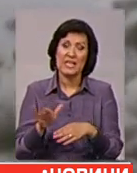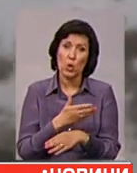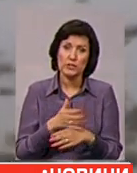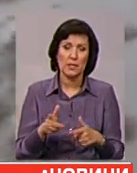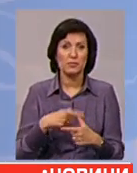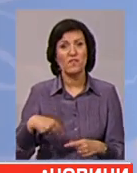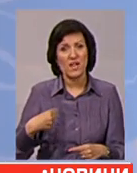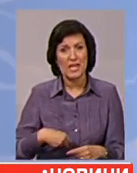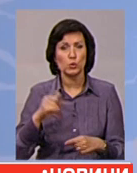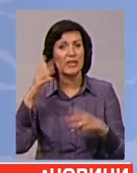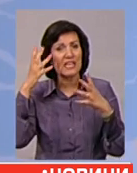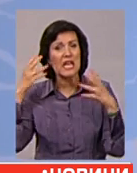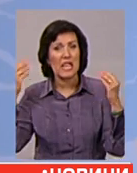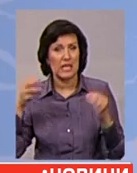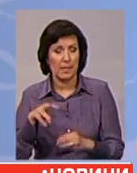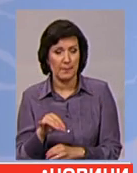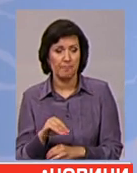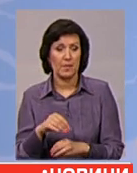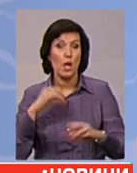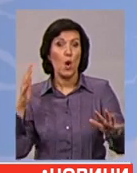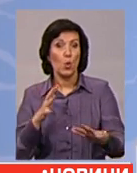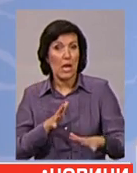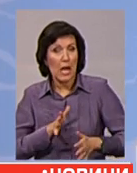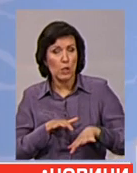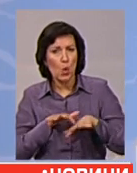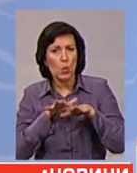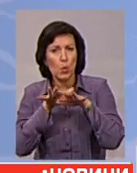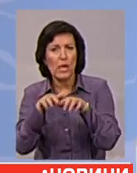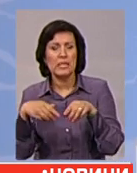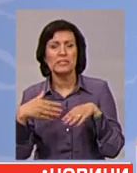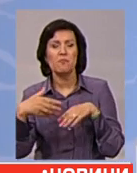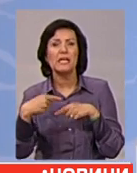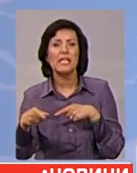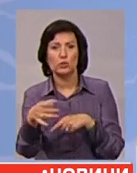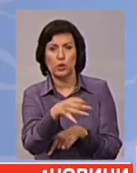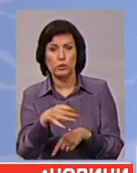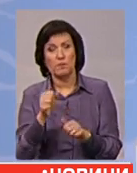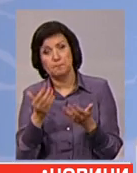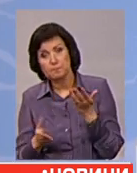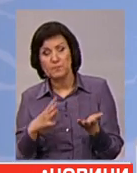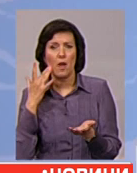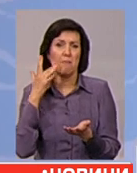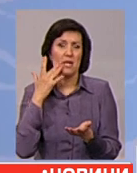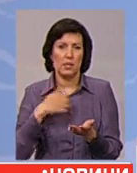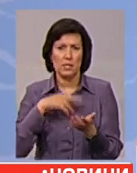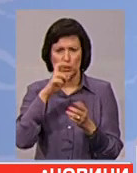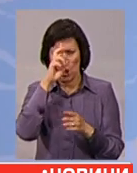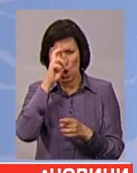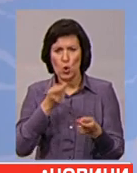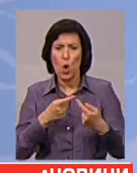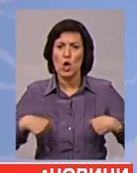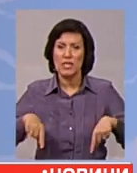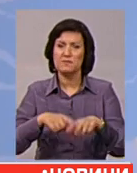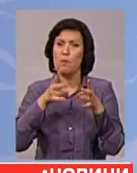Нідерландами. Ураган рухається в бік інших островів і, можливо, Америки. Наше королівство постраждало.